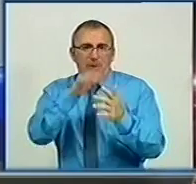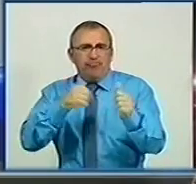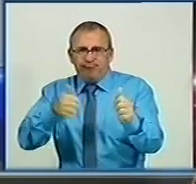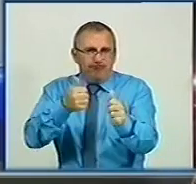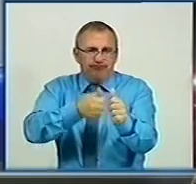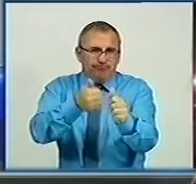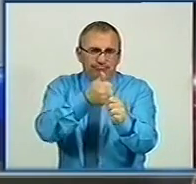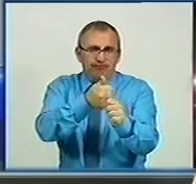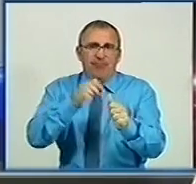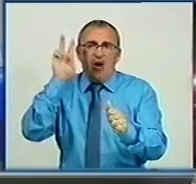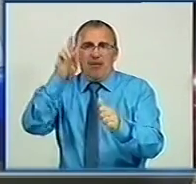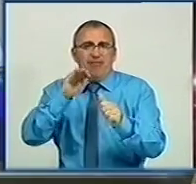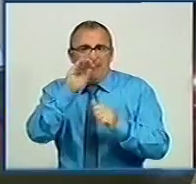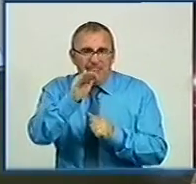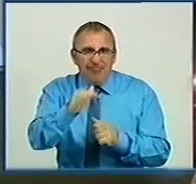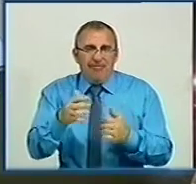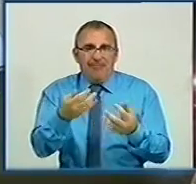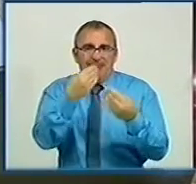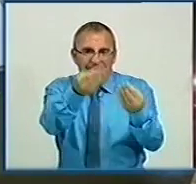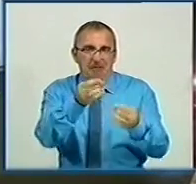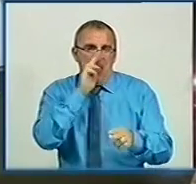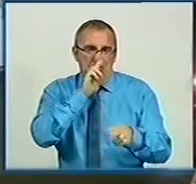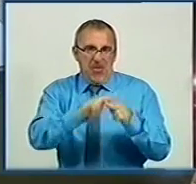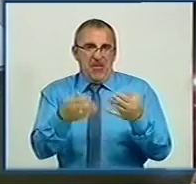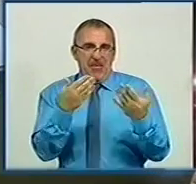догнав мене, забіг в тролейбус, каже, тримай пропажу.